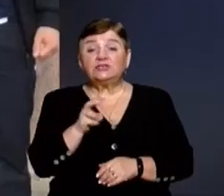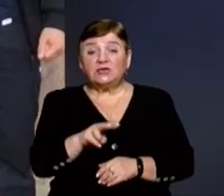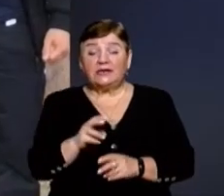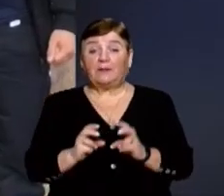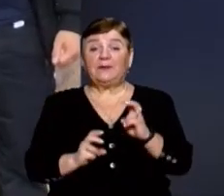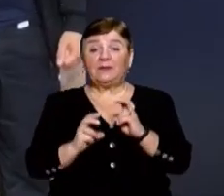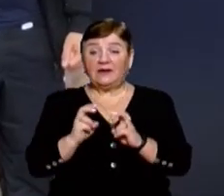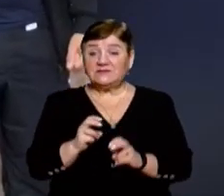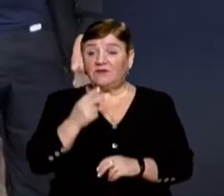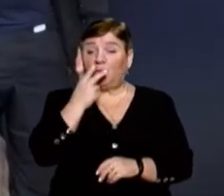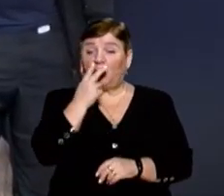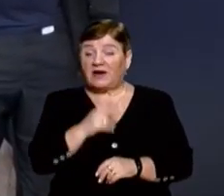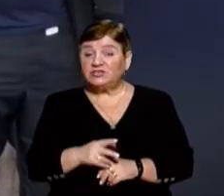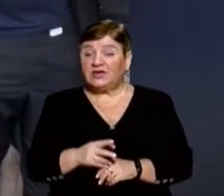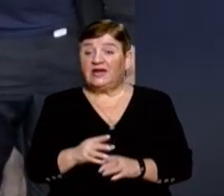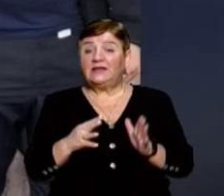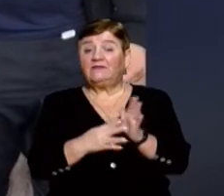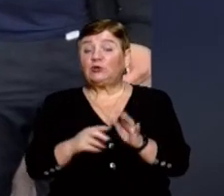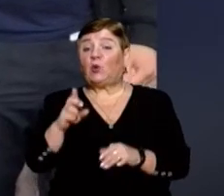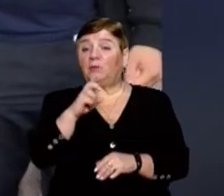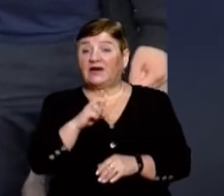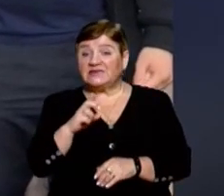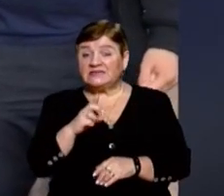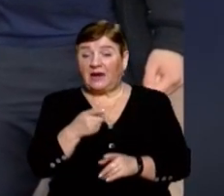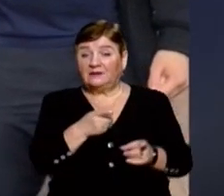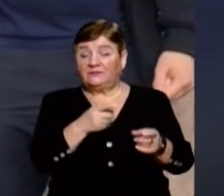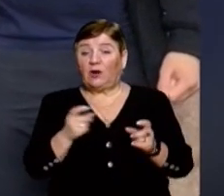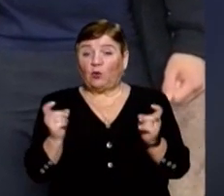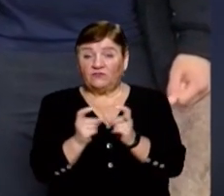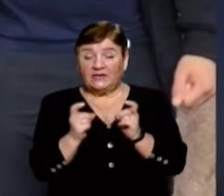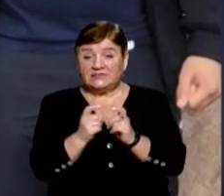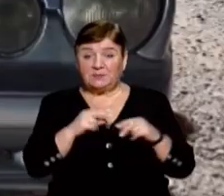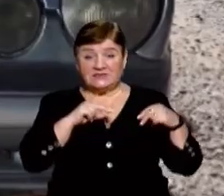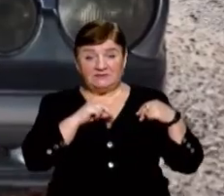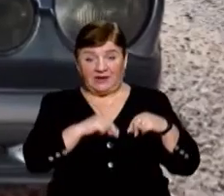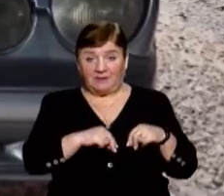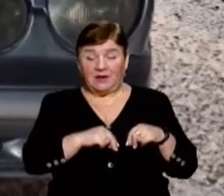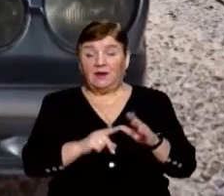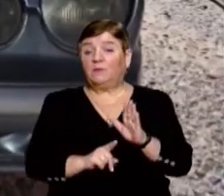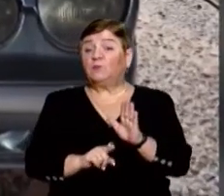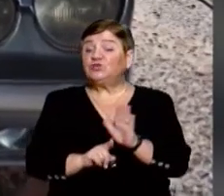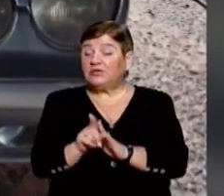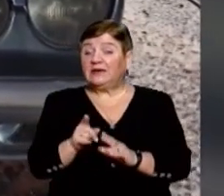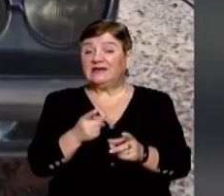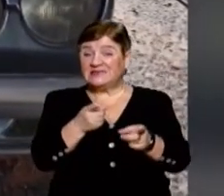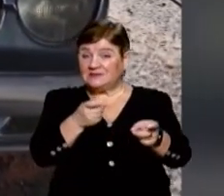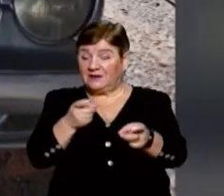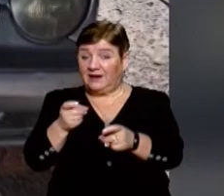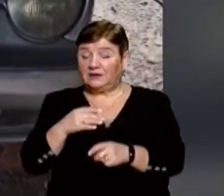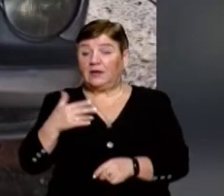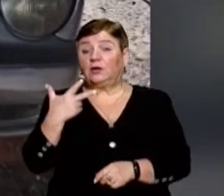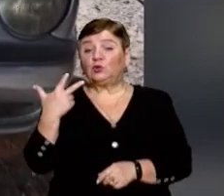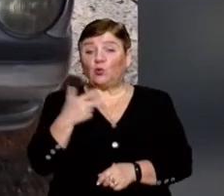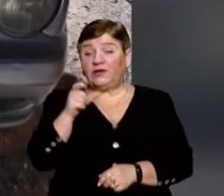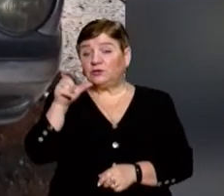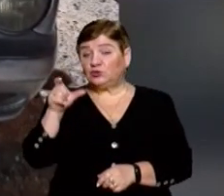підприємства ввечері 9 вересня та почали конфлікт з трьома працівниками. Внаслідок чого вони почали стріляти та втекли. Троє